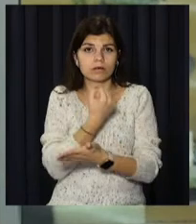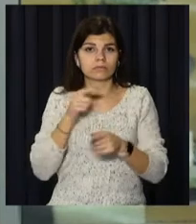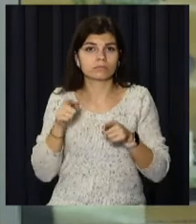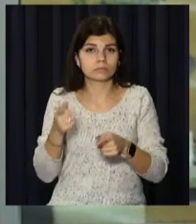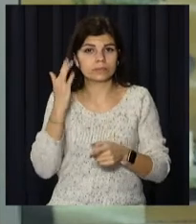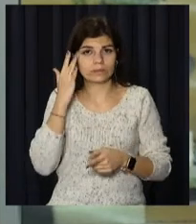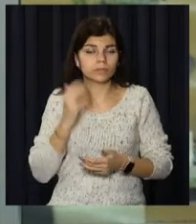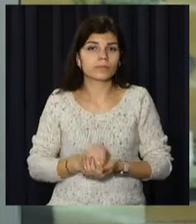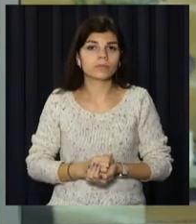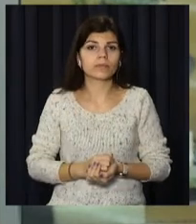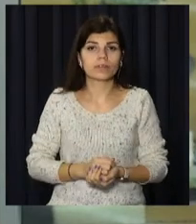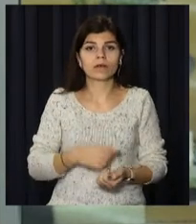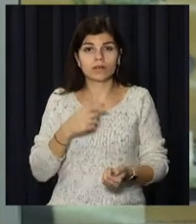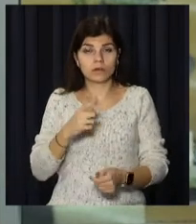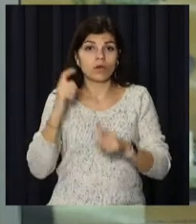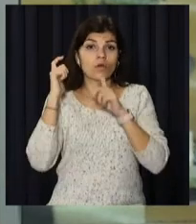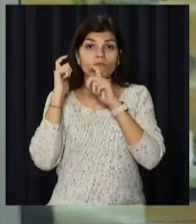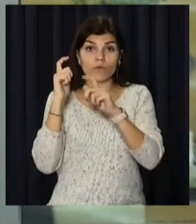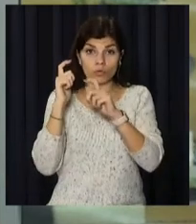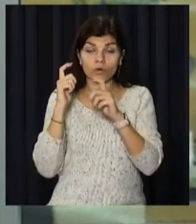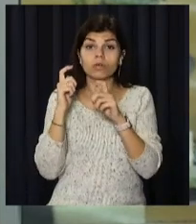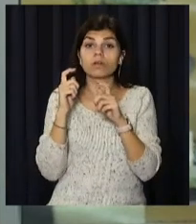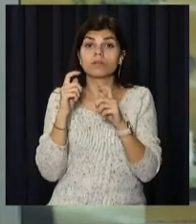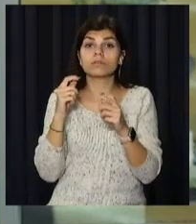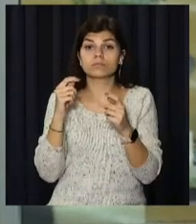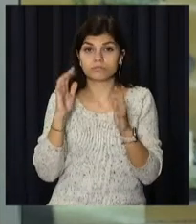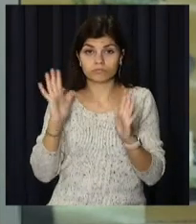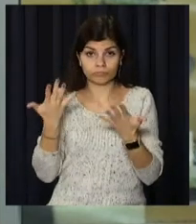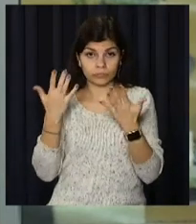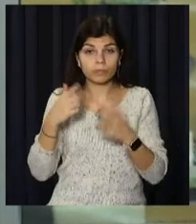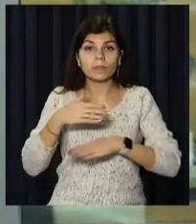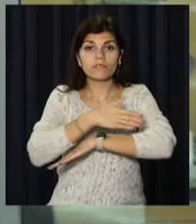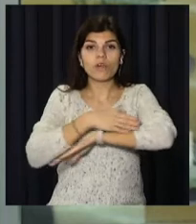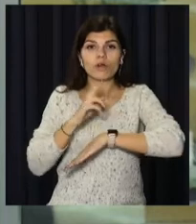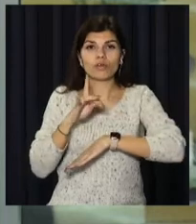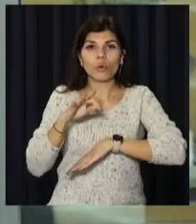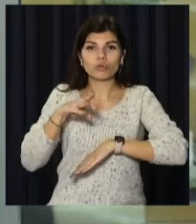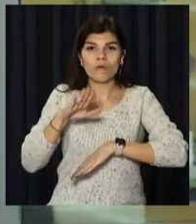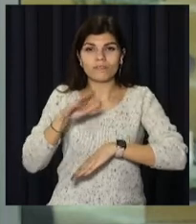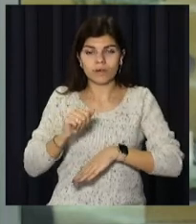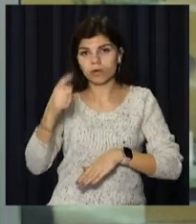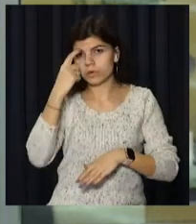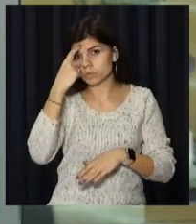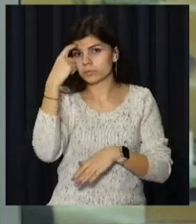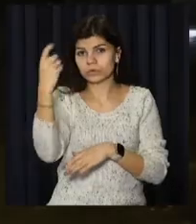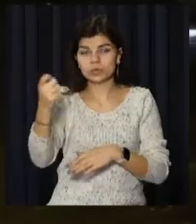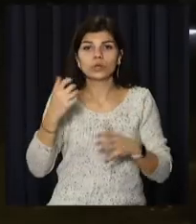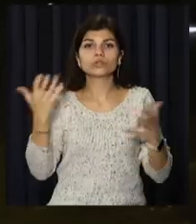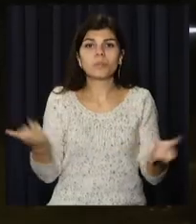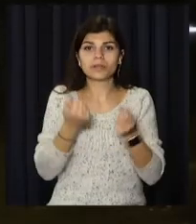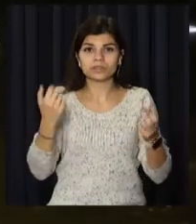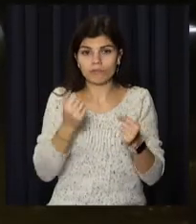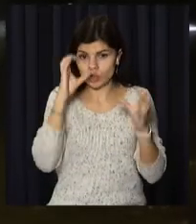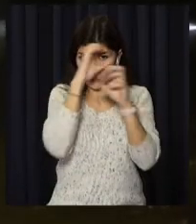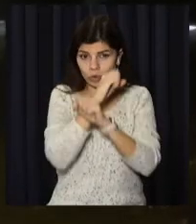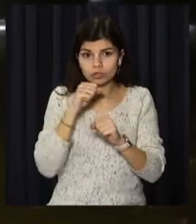Фура постраждала, але автівки поруч врятували. Про займання на вулиці Кротово у Дніпрі повідомлення надійшло до служби порятунку